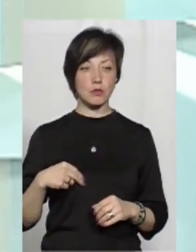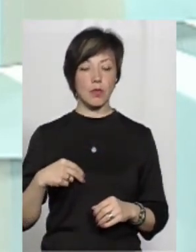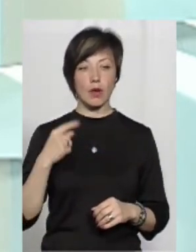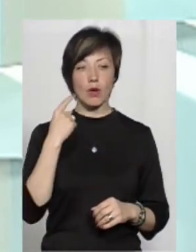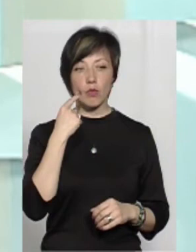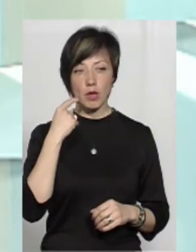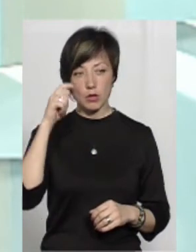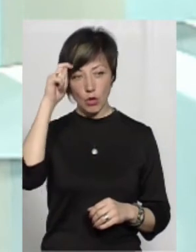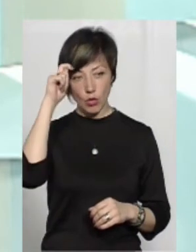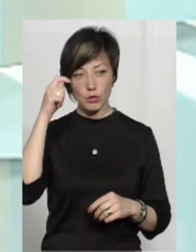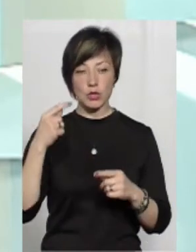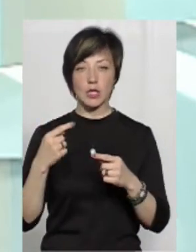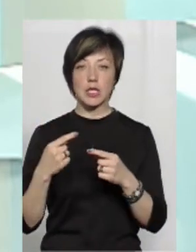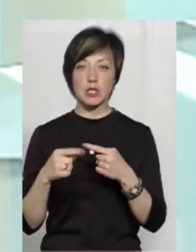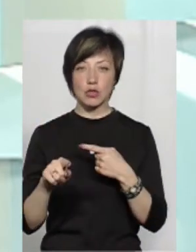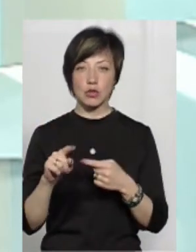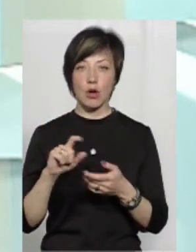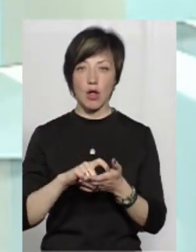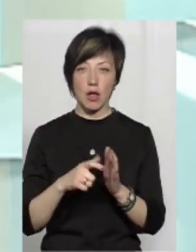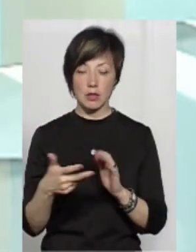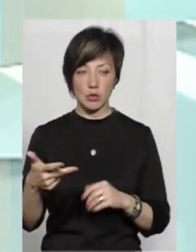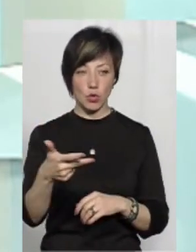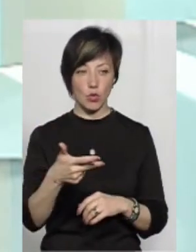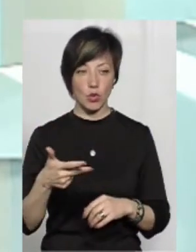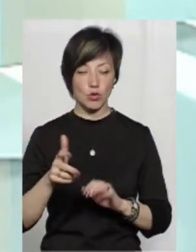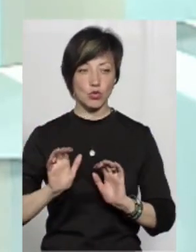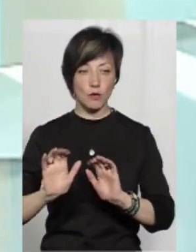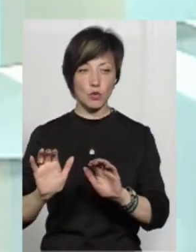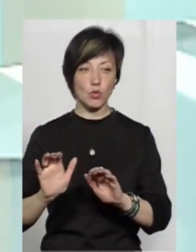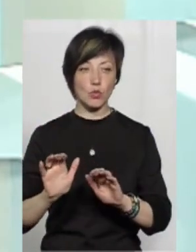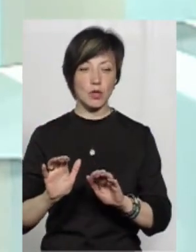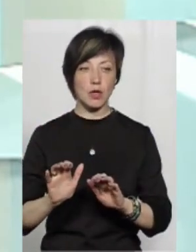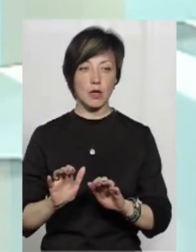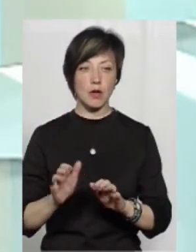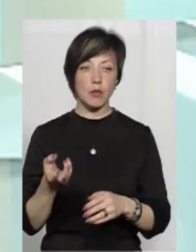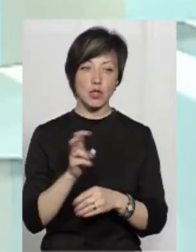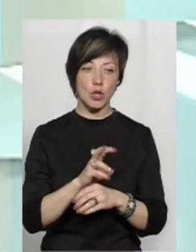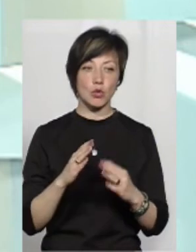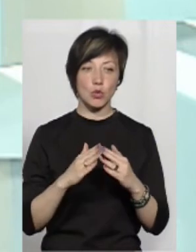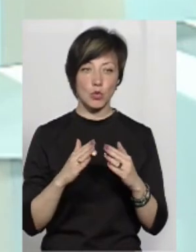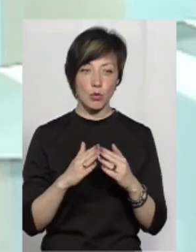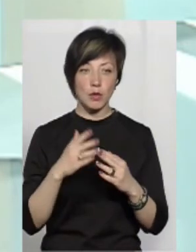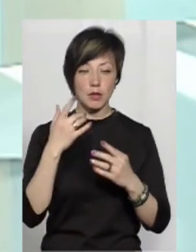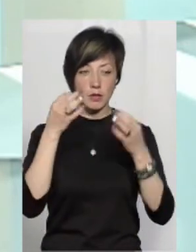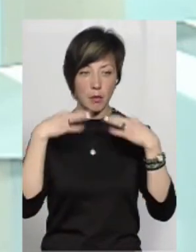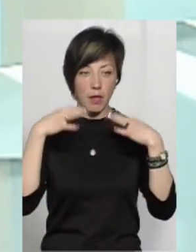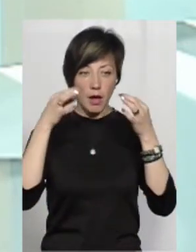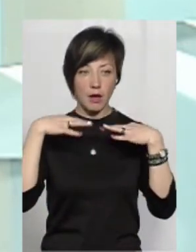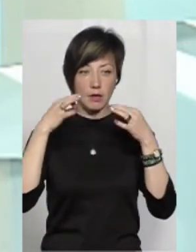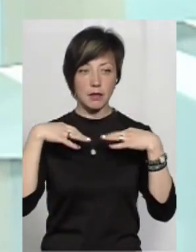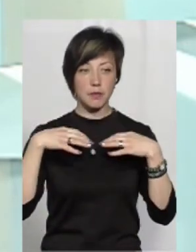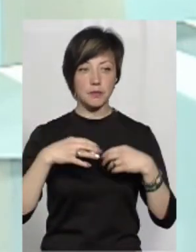образив хлопчик з іншого класу, їх було троє, і штовхнули. Вона прийшла додому заплакана,